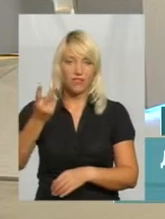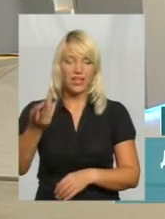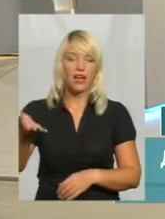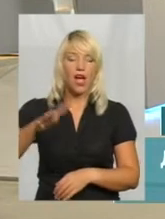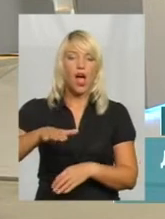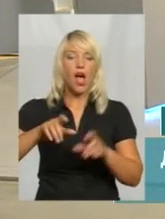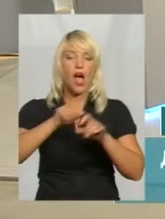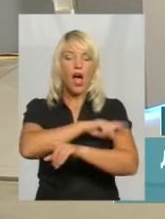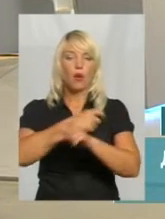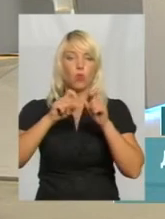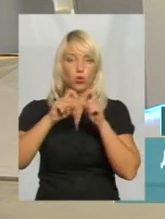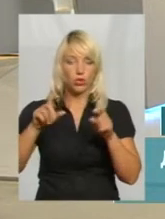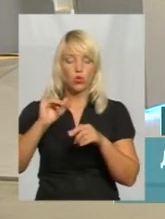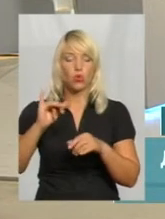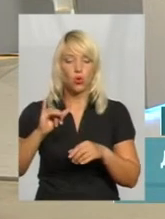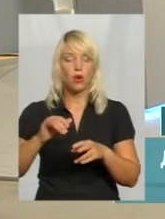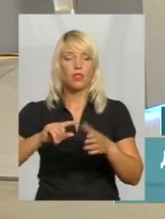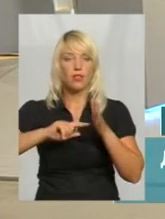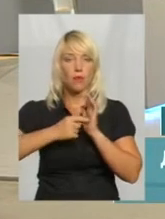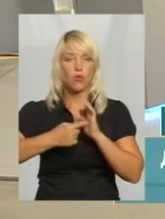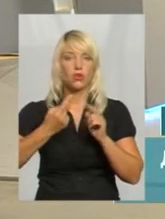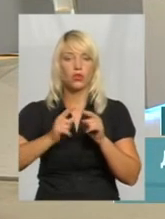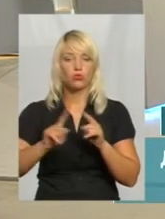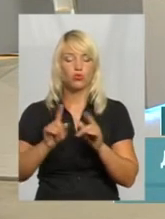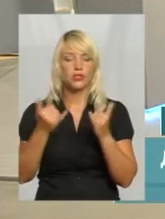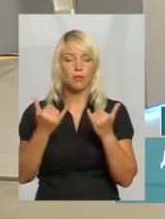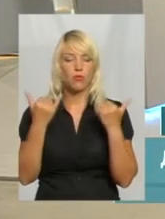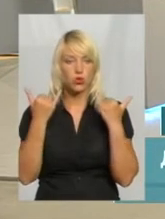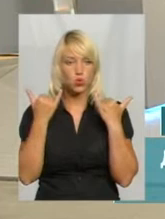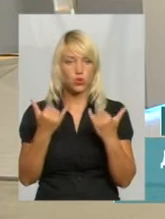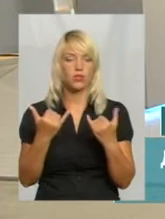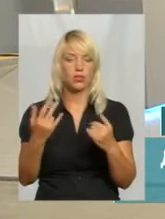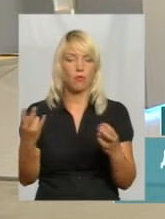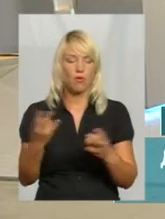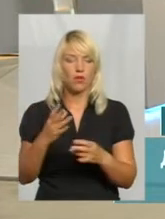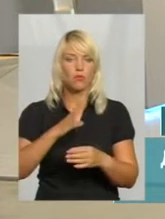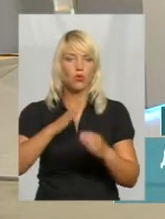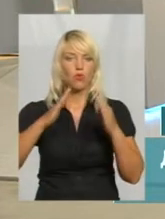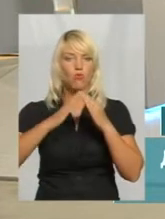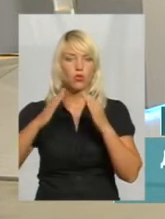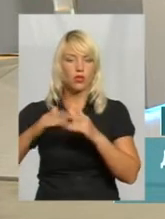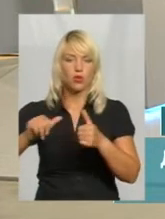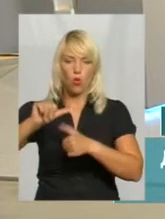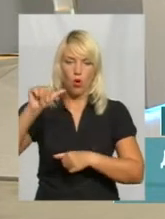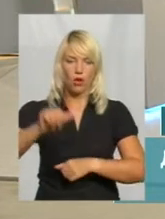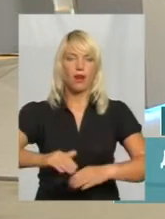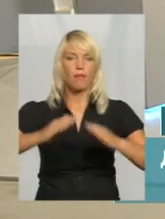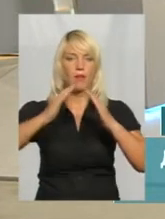але Мінрегіон наполяє на тому, що це повинні бути сучасні нові будинки, окремі приміщення